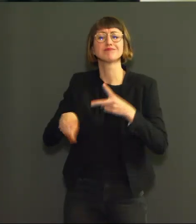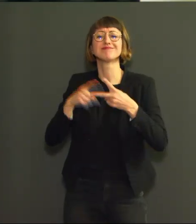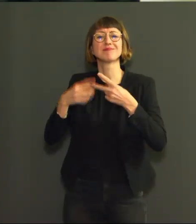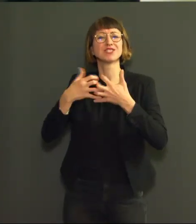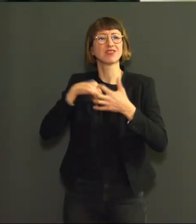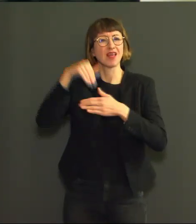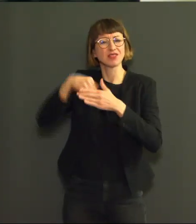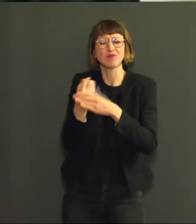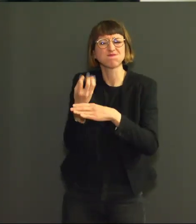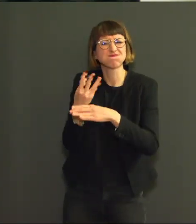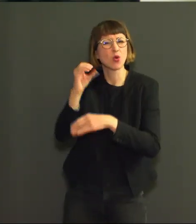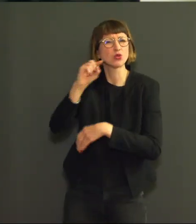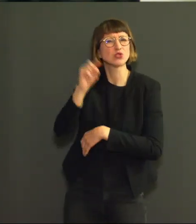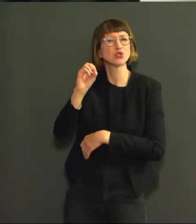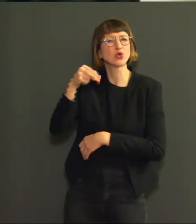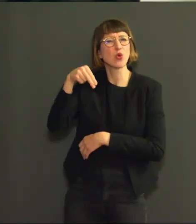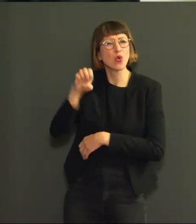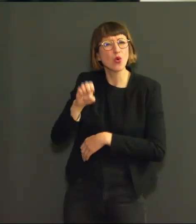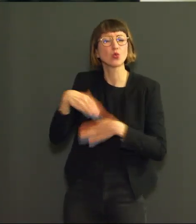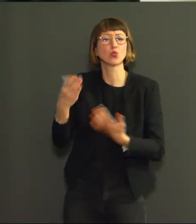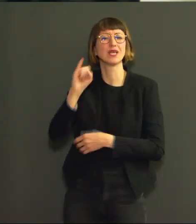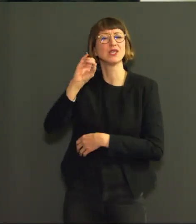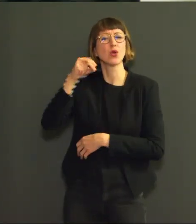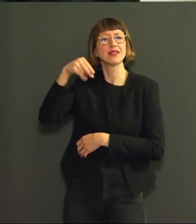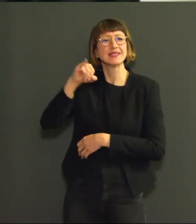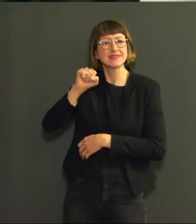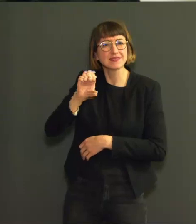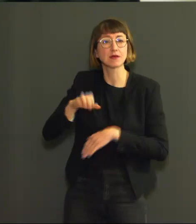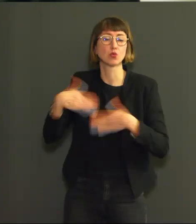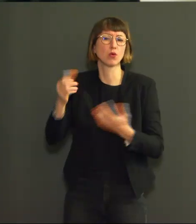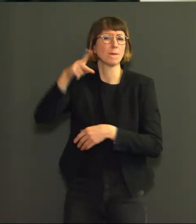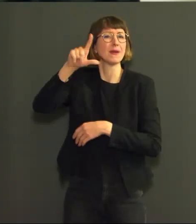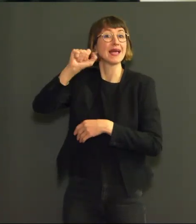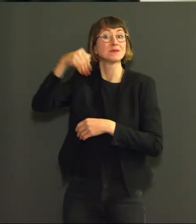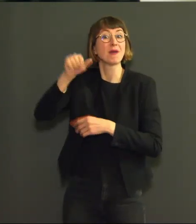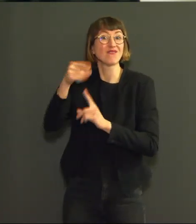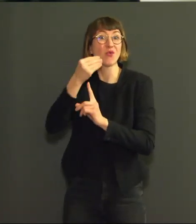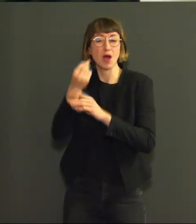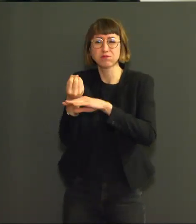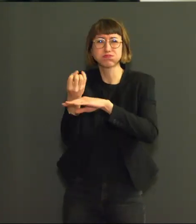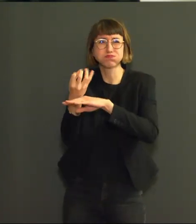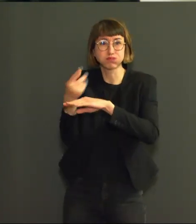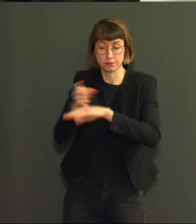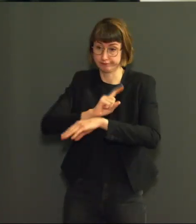ou utilisent du plasma froid. Cependant, des demandes de dérogation sont